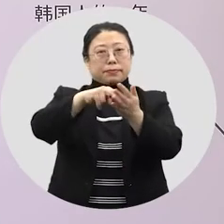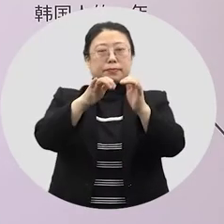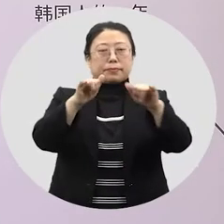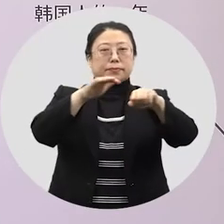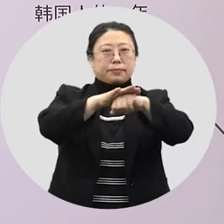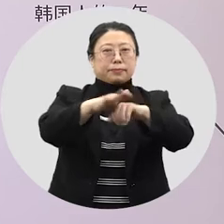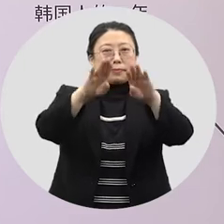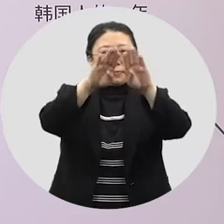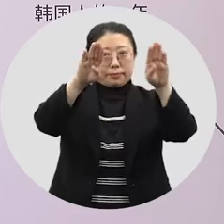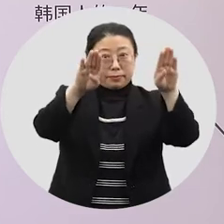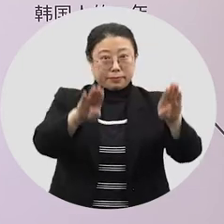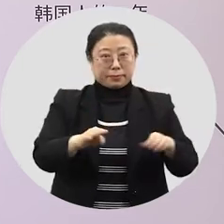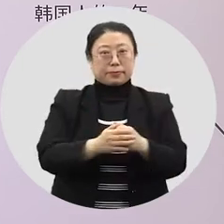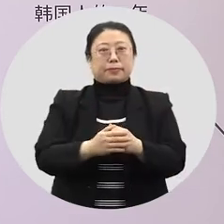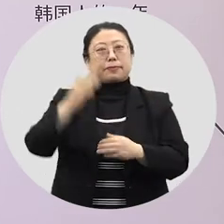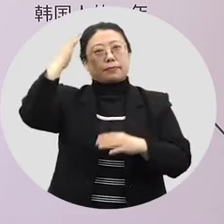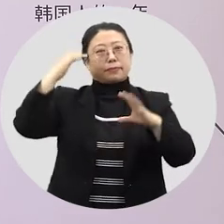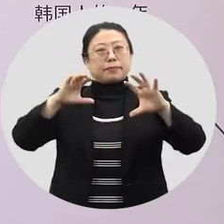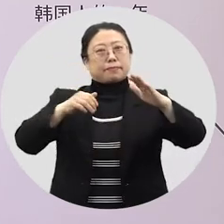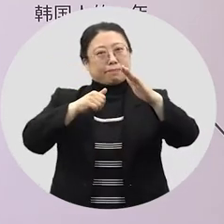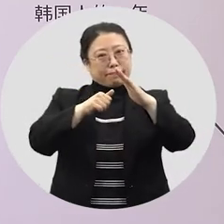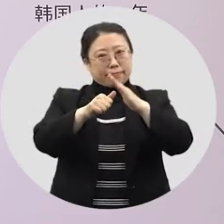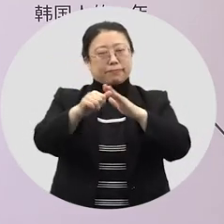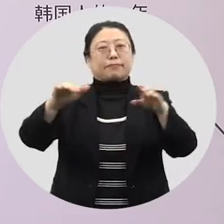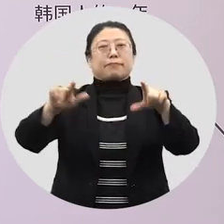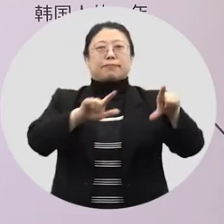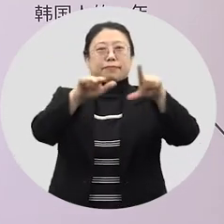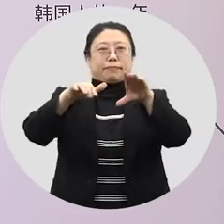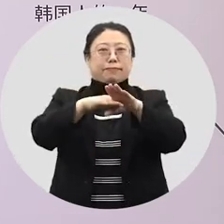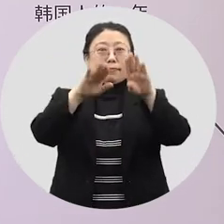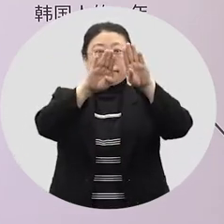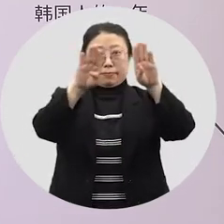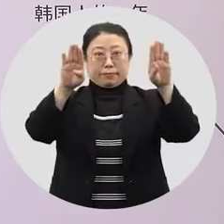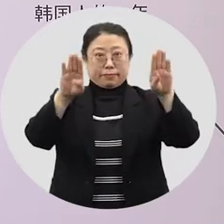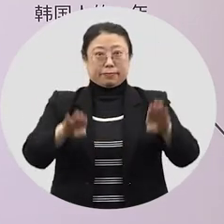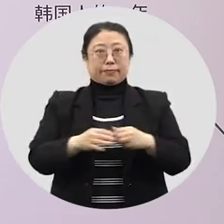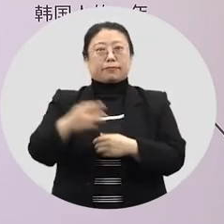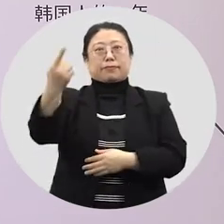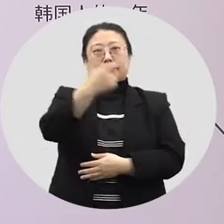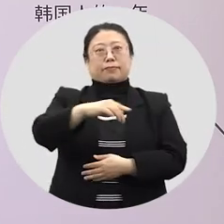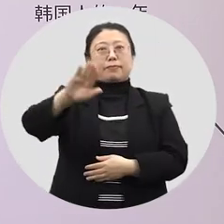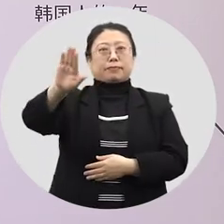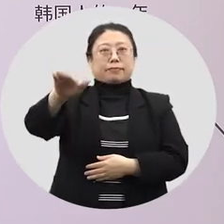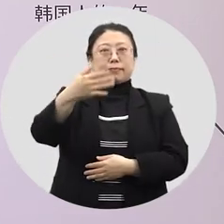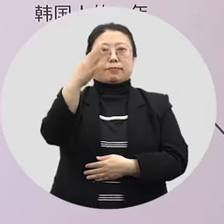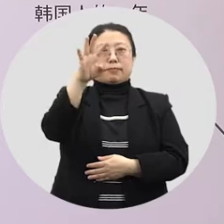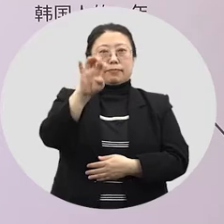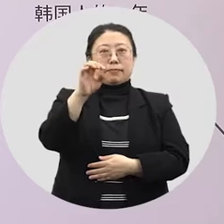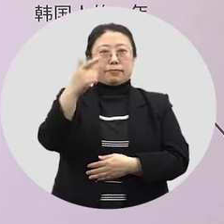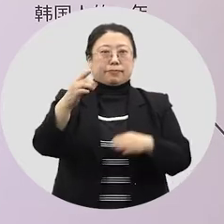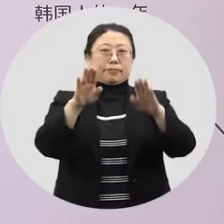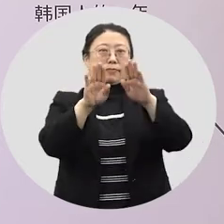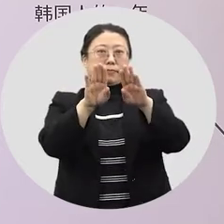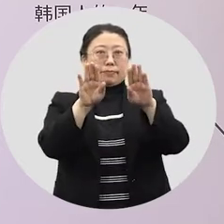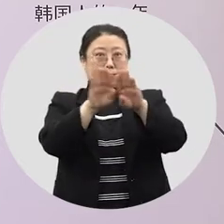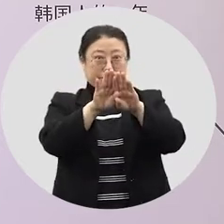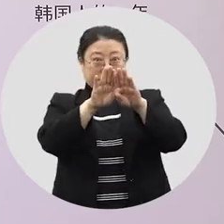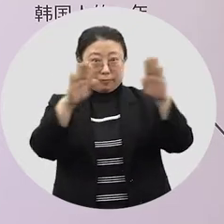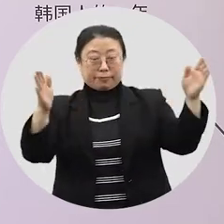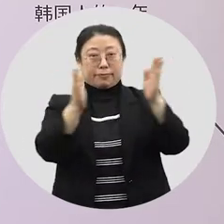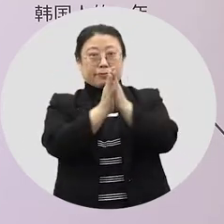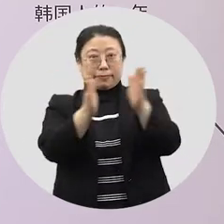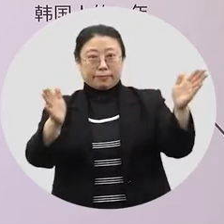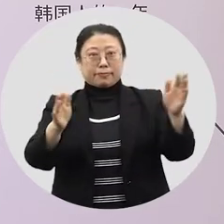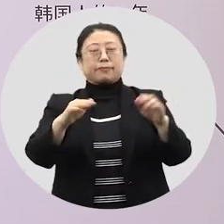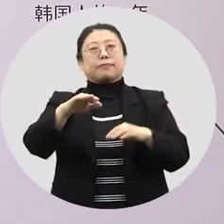국립민속박물관은 우리나라의 대표적인 생활문화박물관으로 1946년에 문을 연 이래로 우리